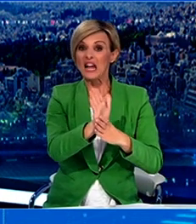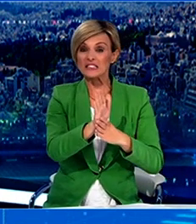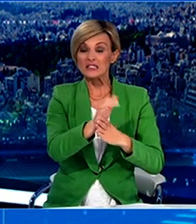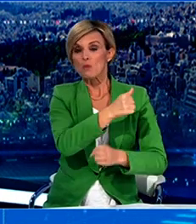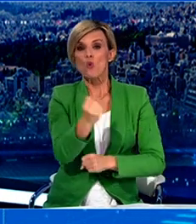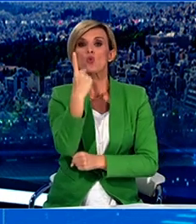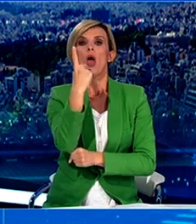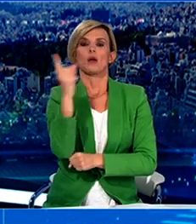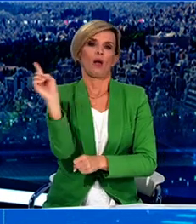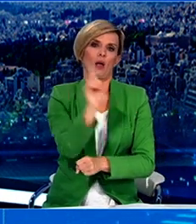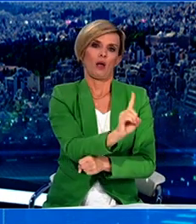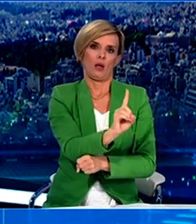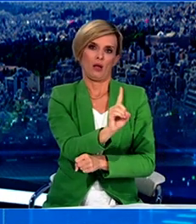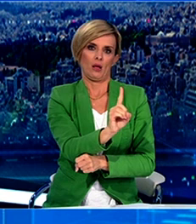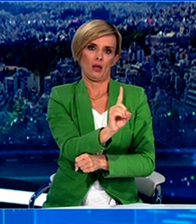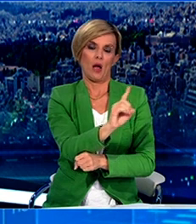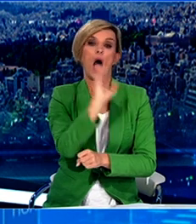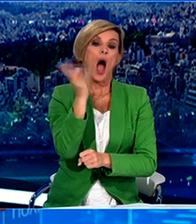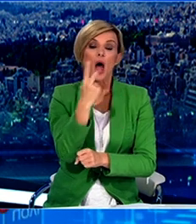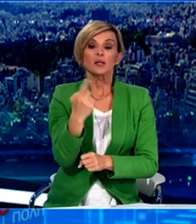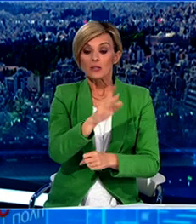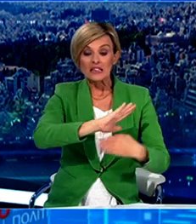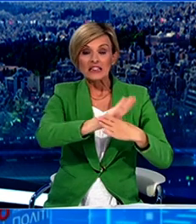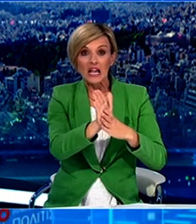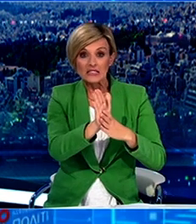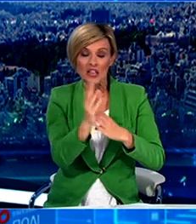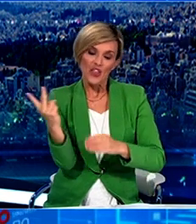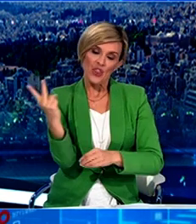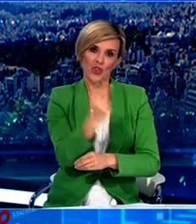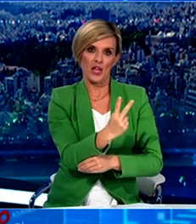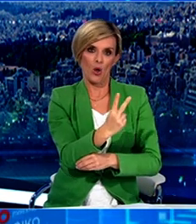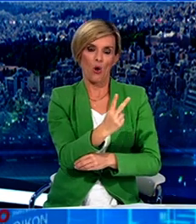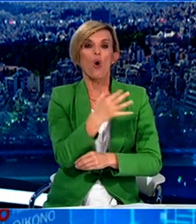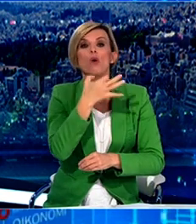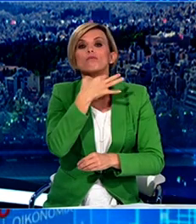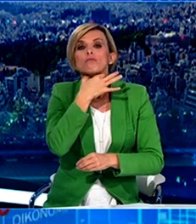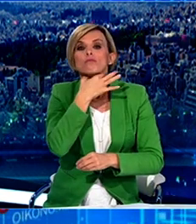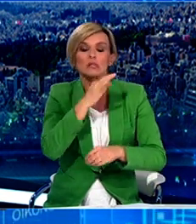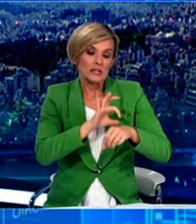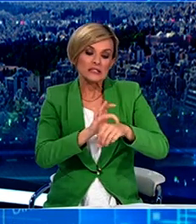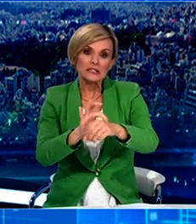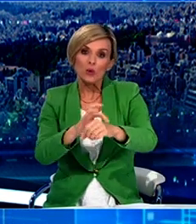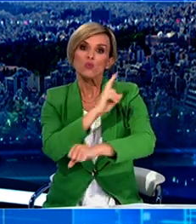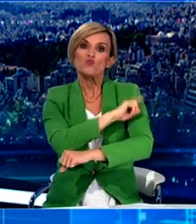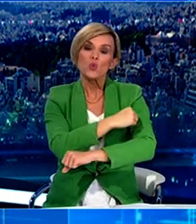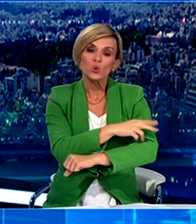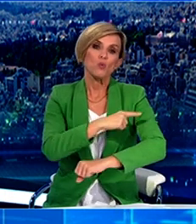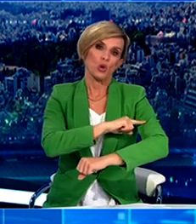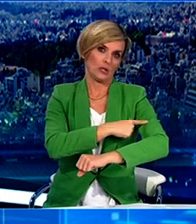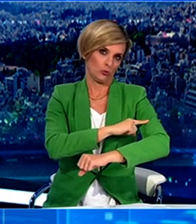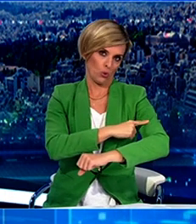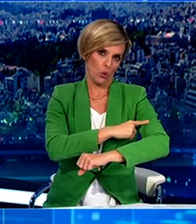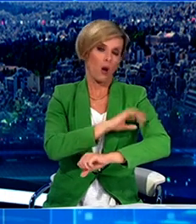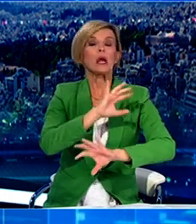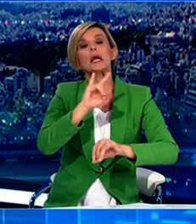Κατεξαίρεση επιτρέπειται και η μεταφορά δεύτερο επιβάτη, εφόσον η μεταφορά εκτελείται για λόγους υγείας, για ιατρικούς λόγους, ενώ ο περιορισμός δεν ισχύει και στην